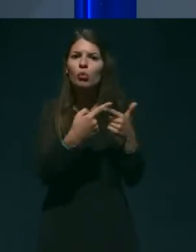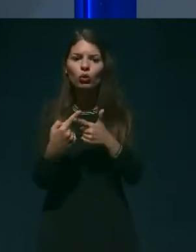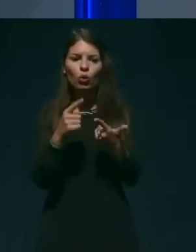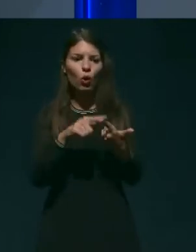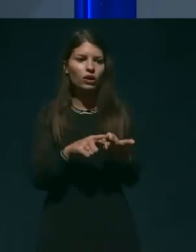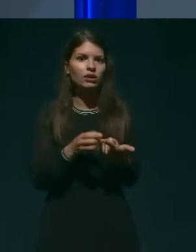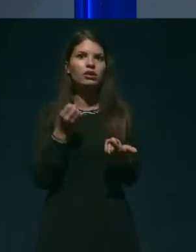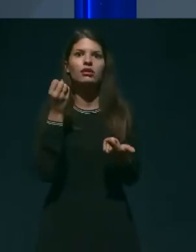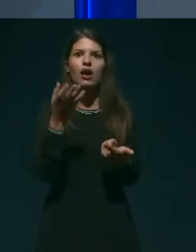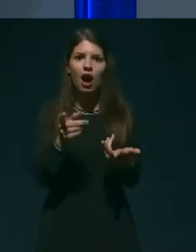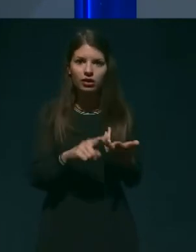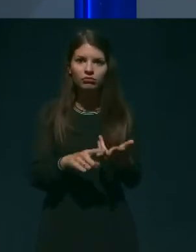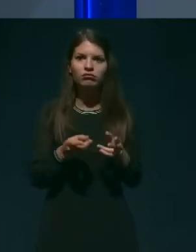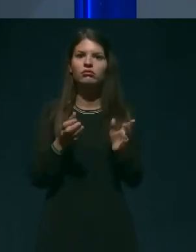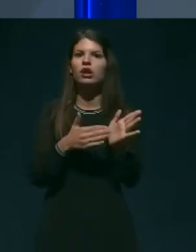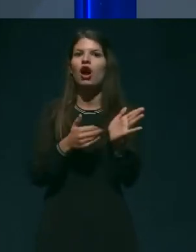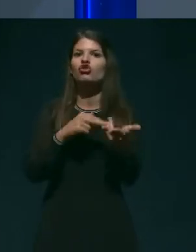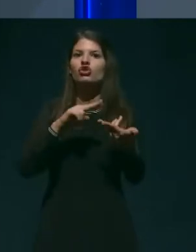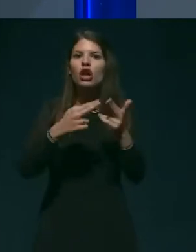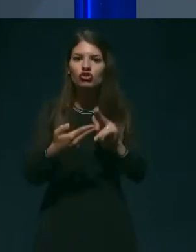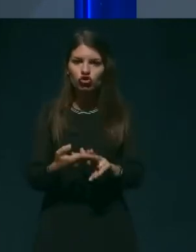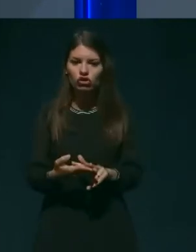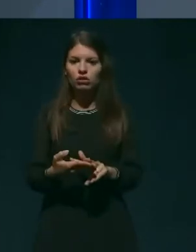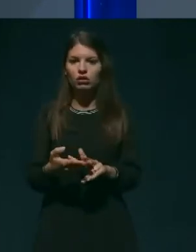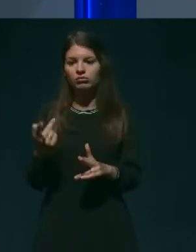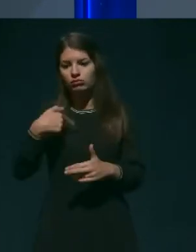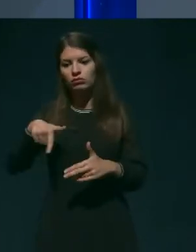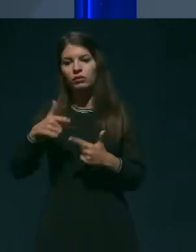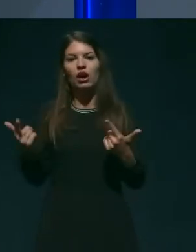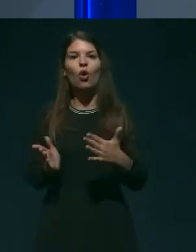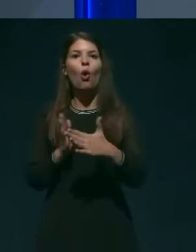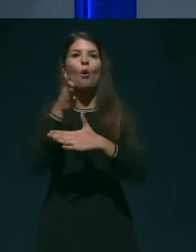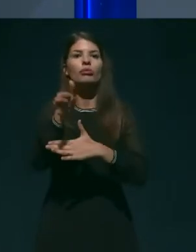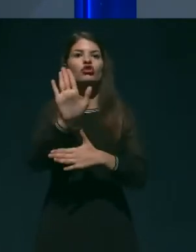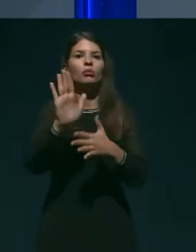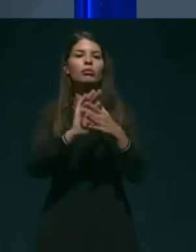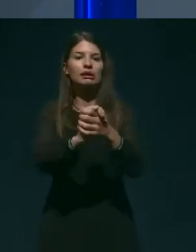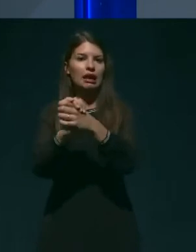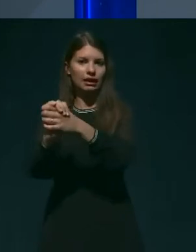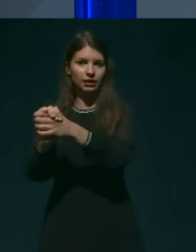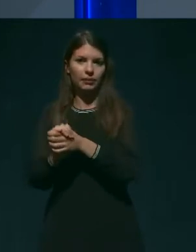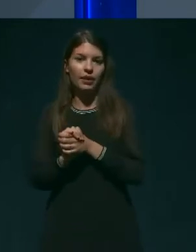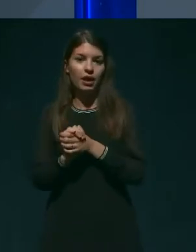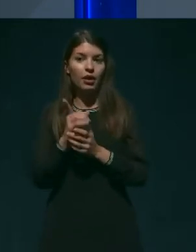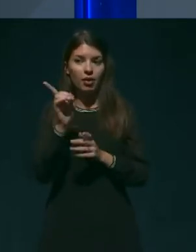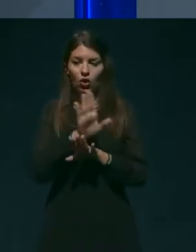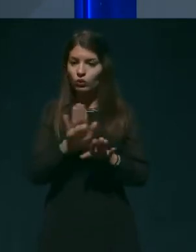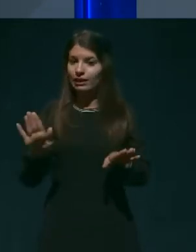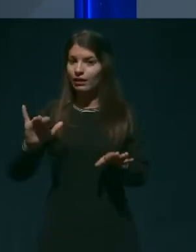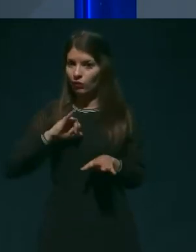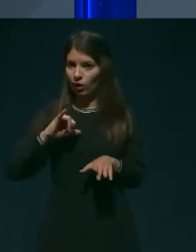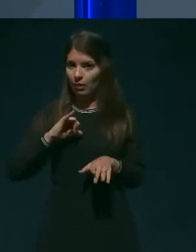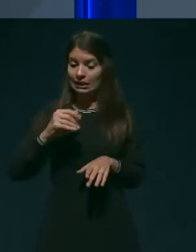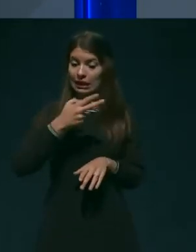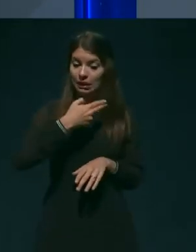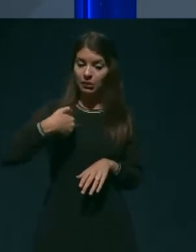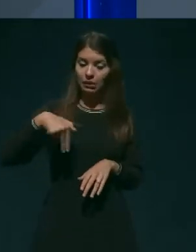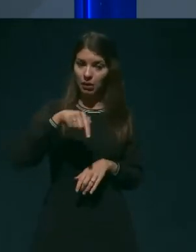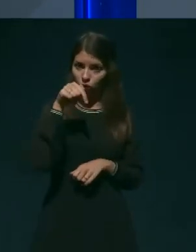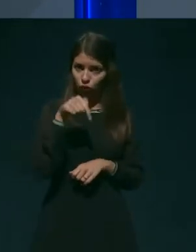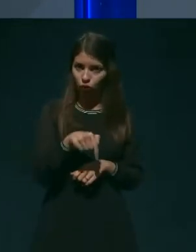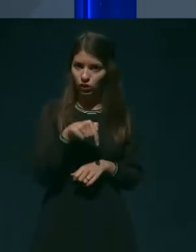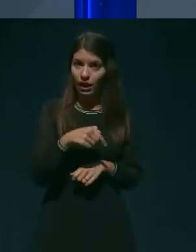obiskali te svoje prijatelje v določenji državi. Vse informacije, ki jih pa seveda mi imamo, tudi o